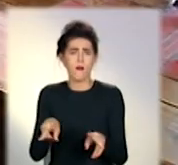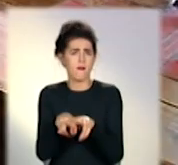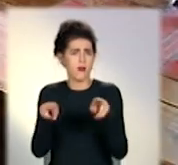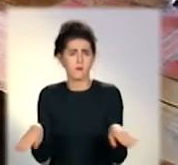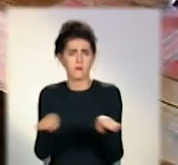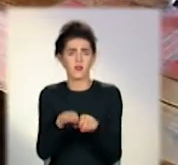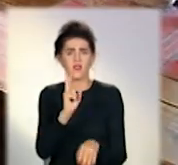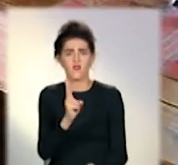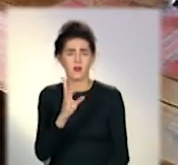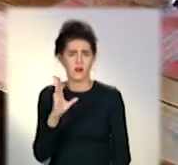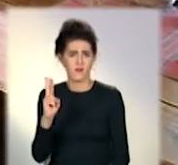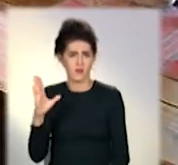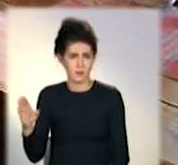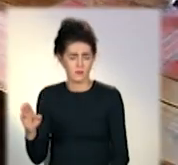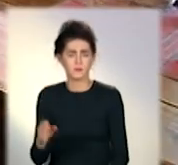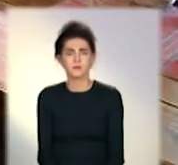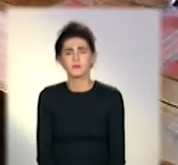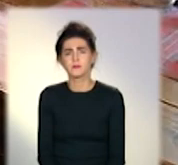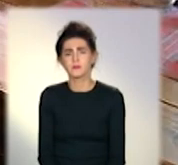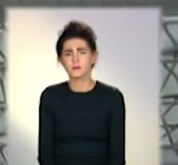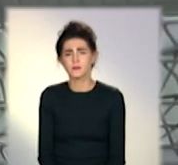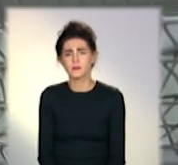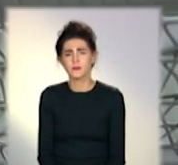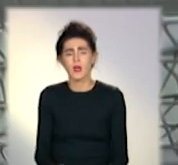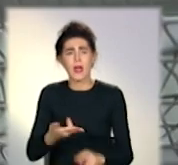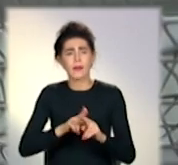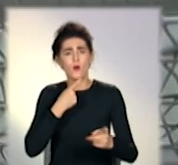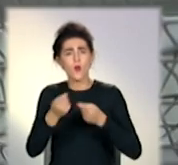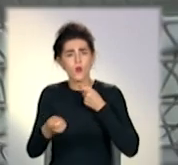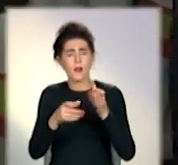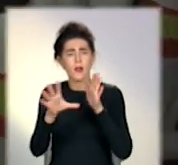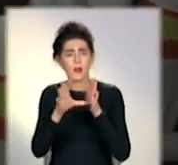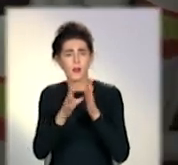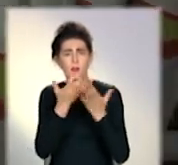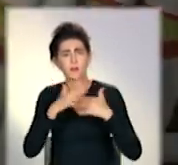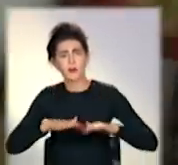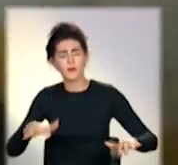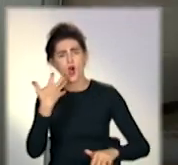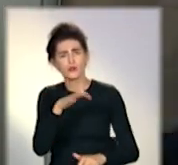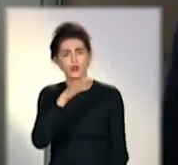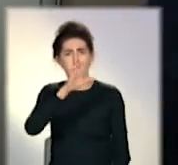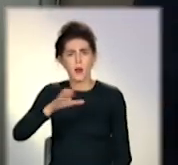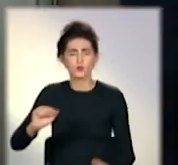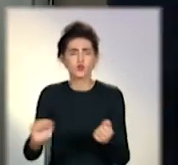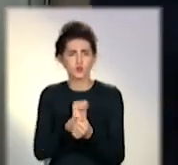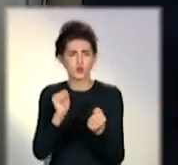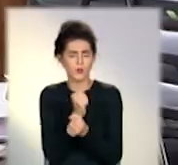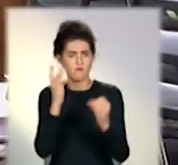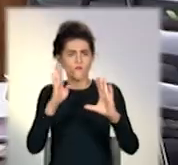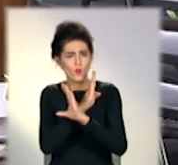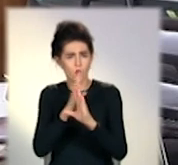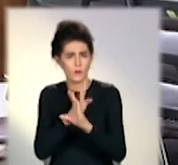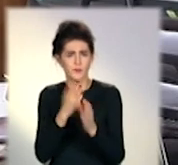Проте тепло і затишно не завжди безпечно, бо такі електроприлади, як і гарячі батареї, сушать повітря.